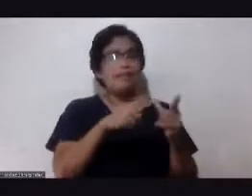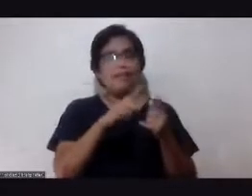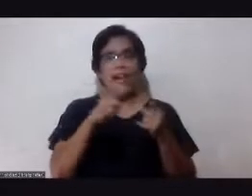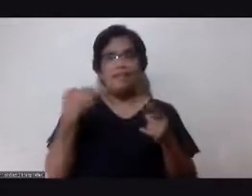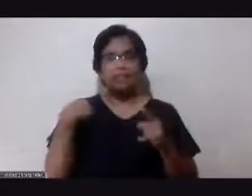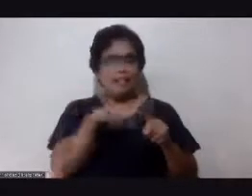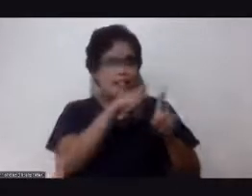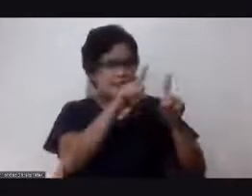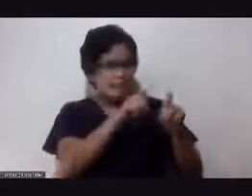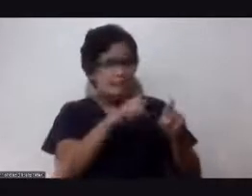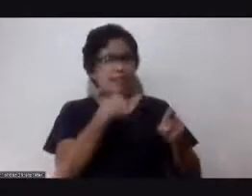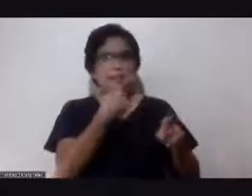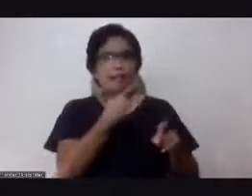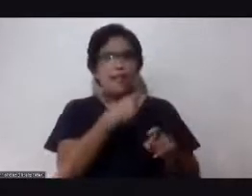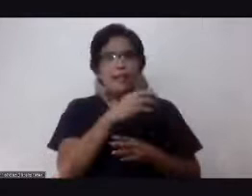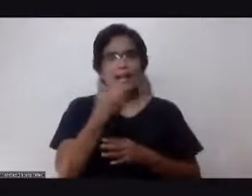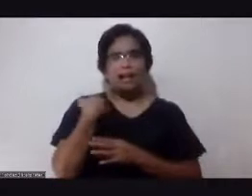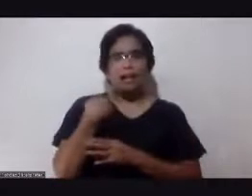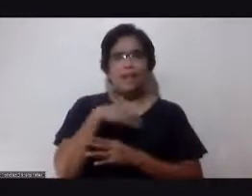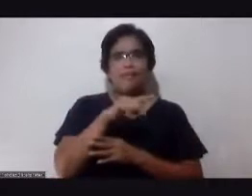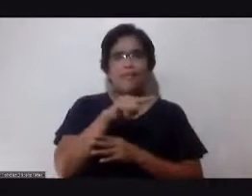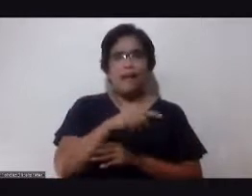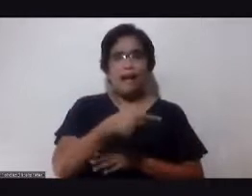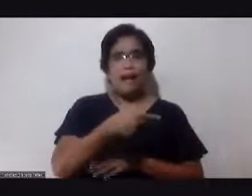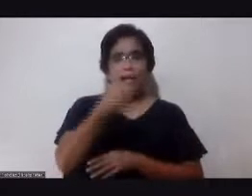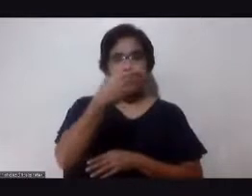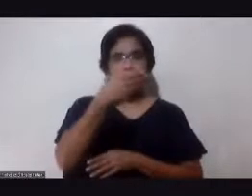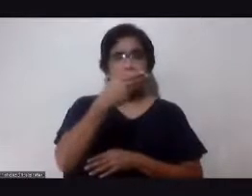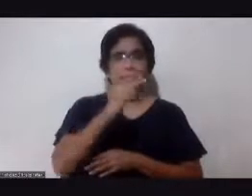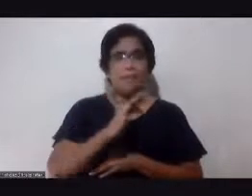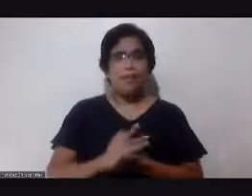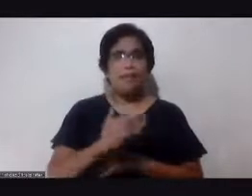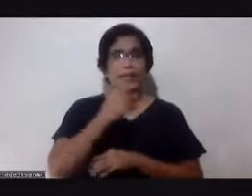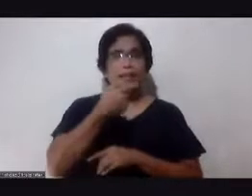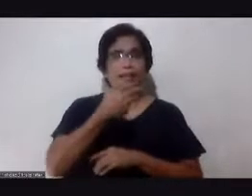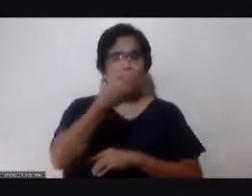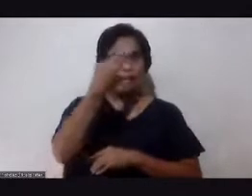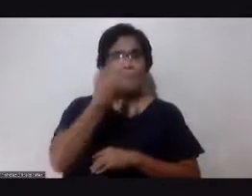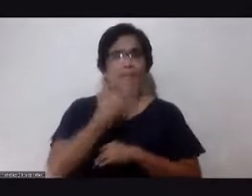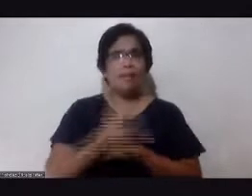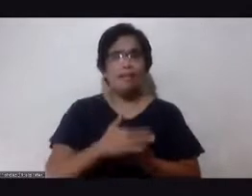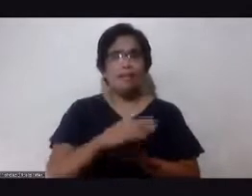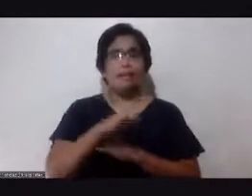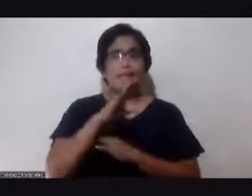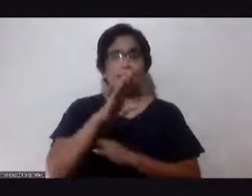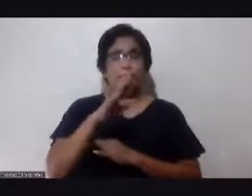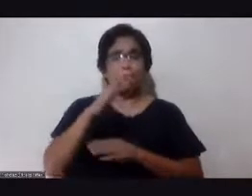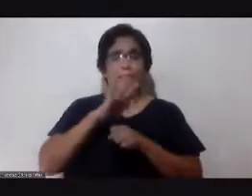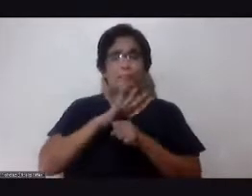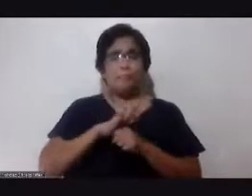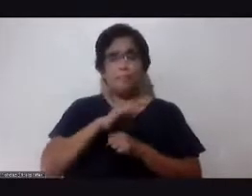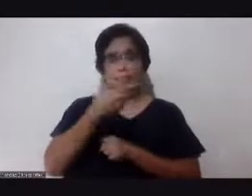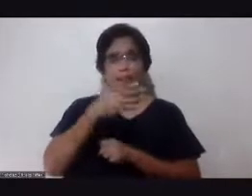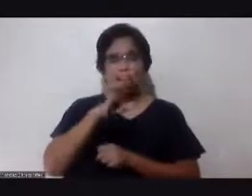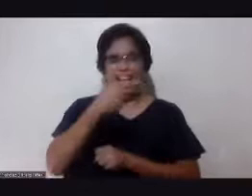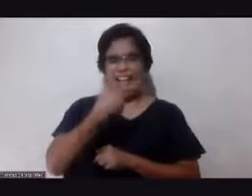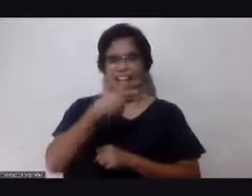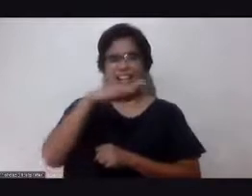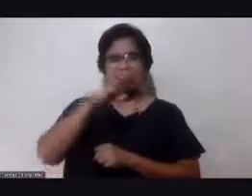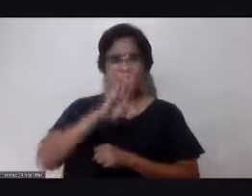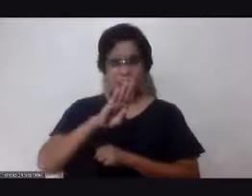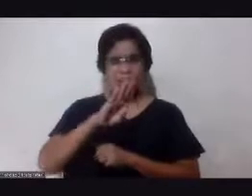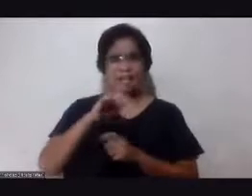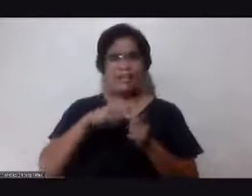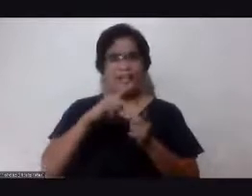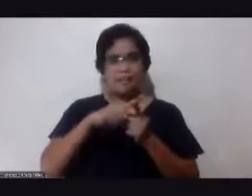high blood pressure and sugar niya mataas at may high creatinine. Now, I know